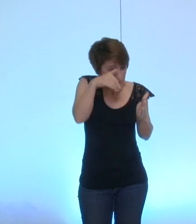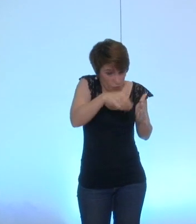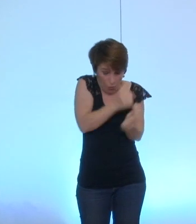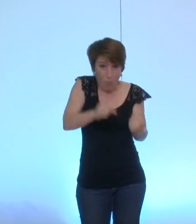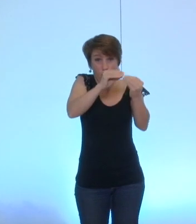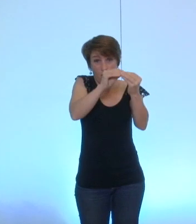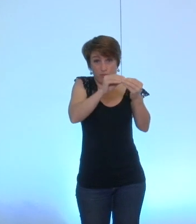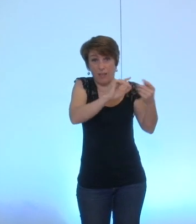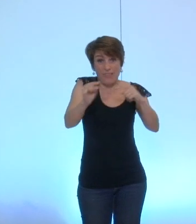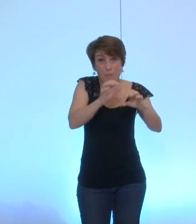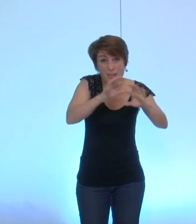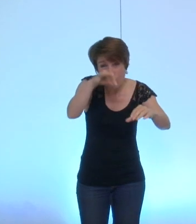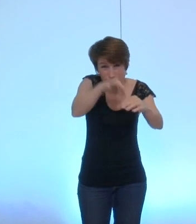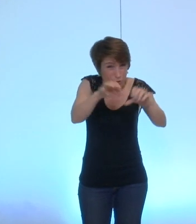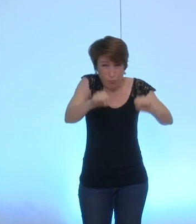alors